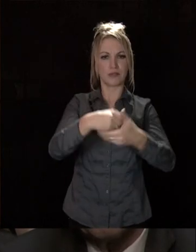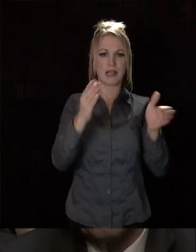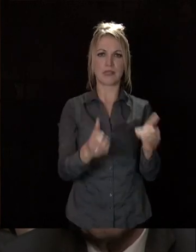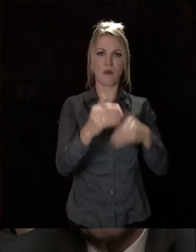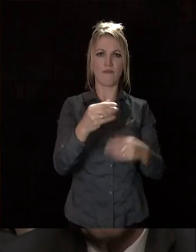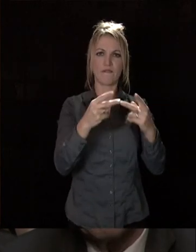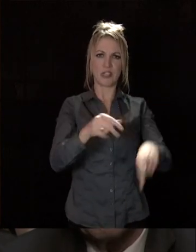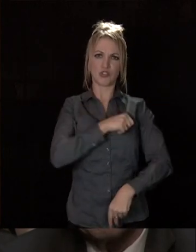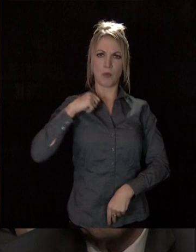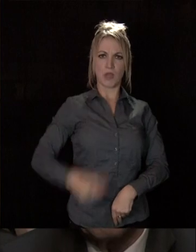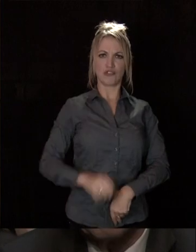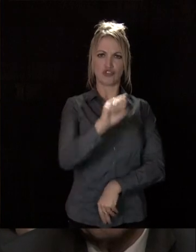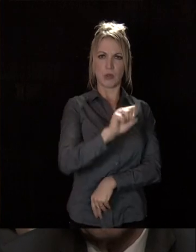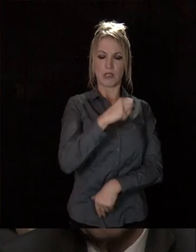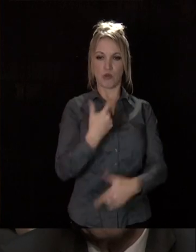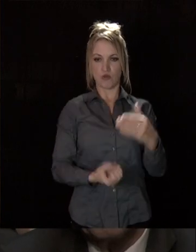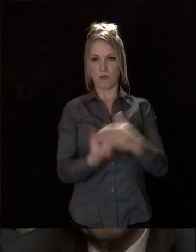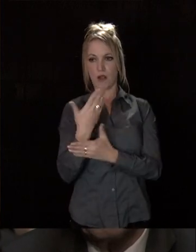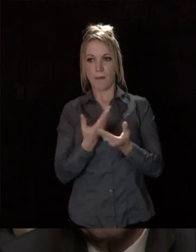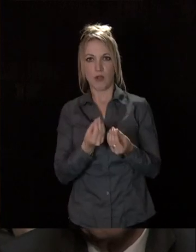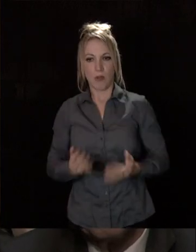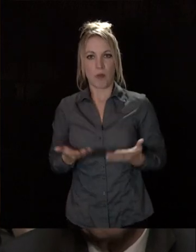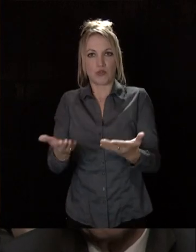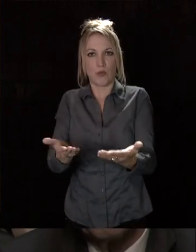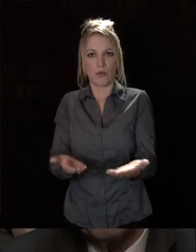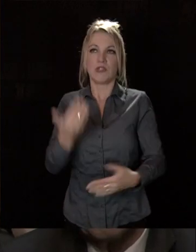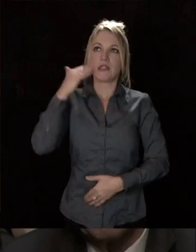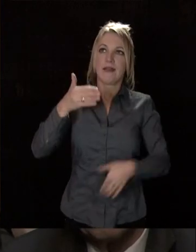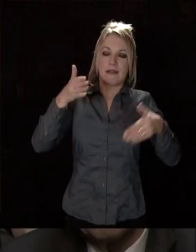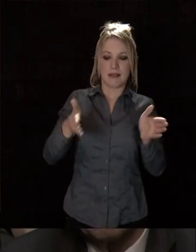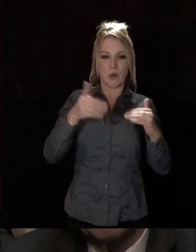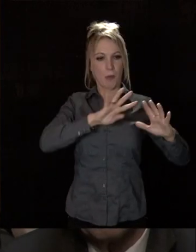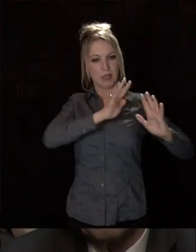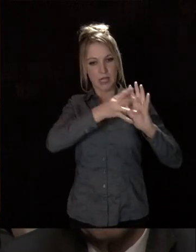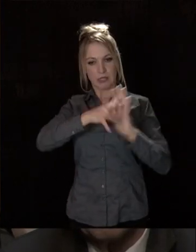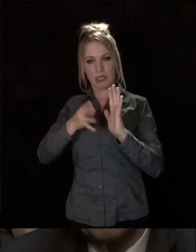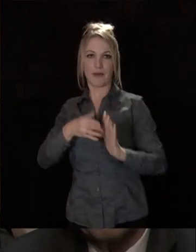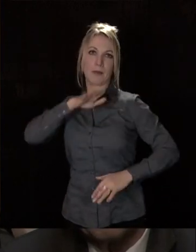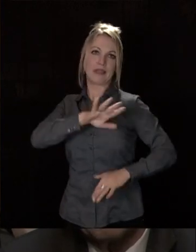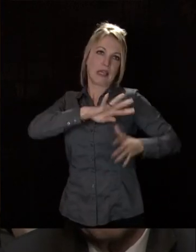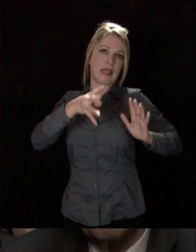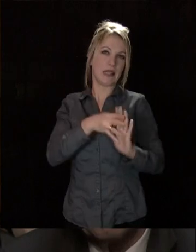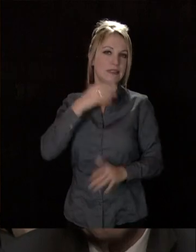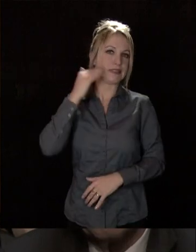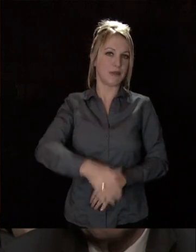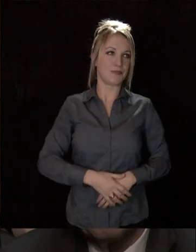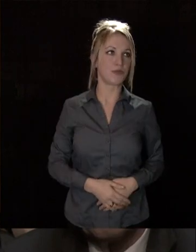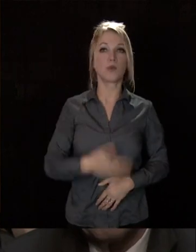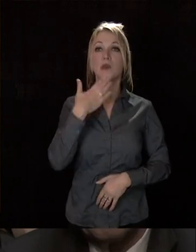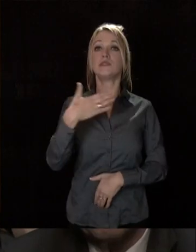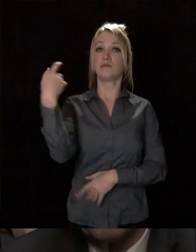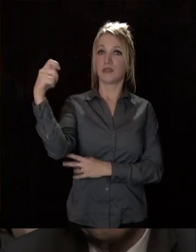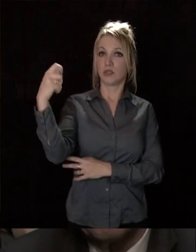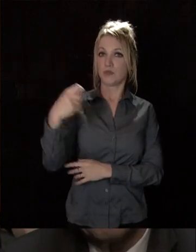nous une excellente nouvelle. Elle est prometteuse même si on sait que ces classements ne sont que des classements. Je salue donc son président